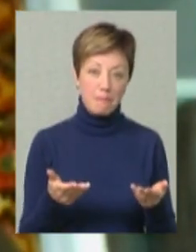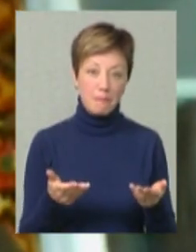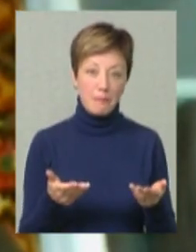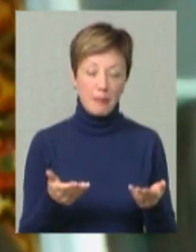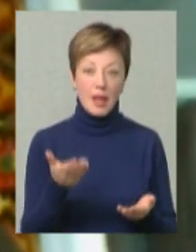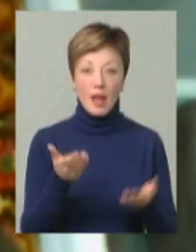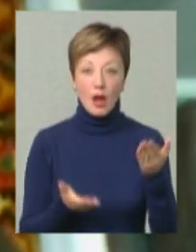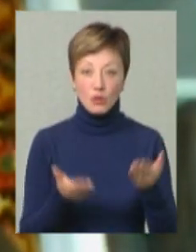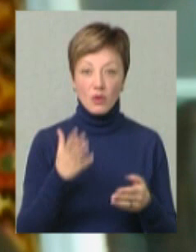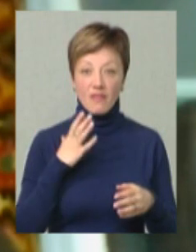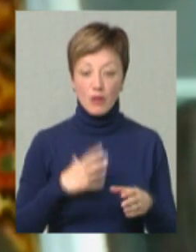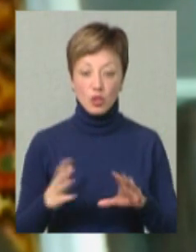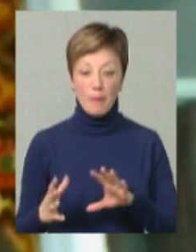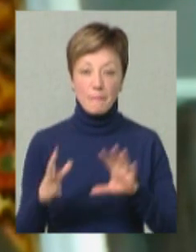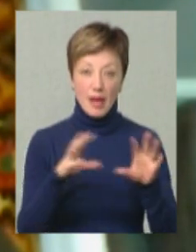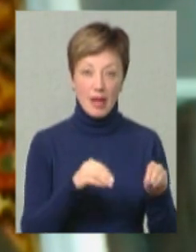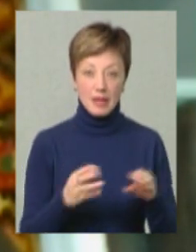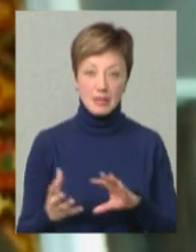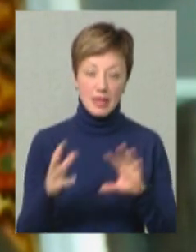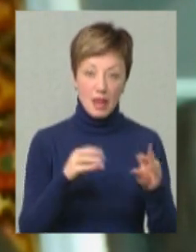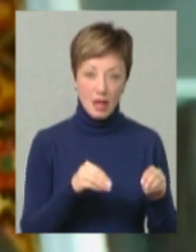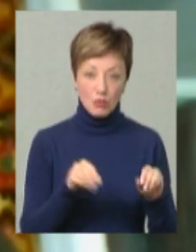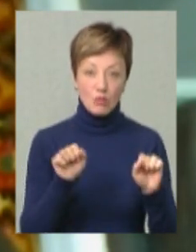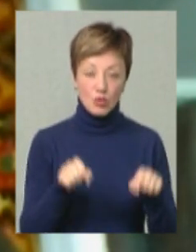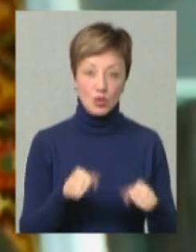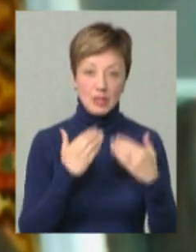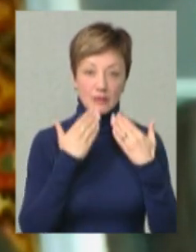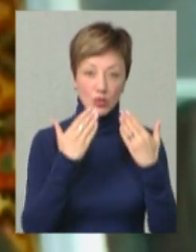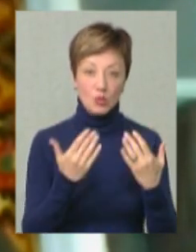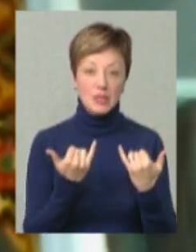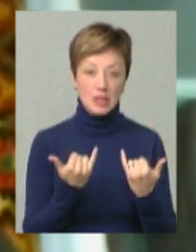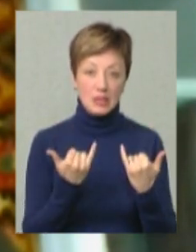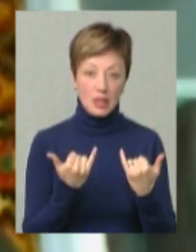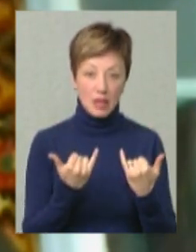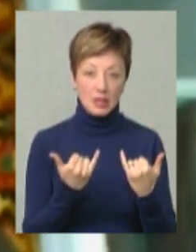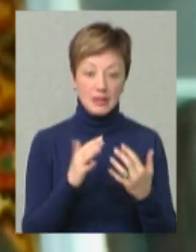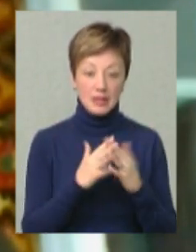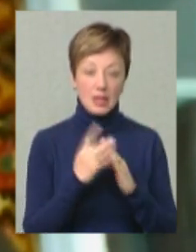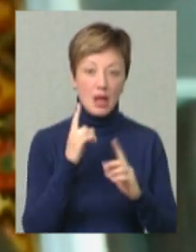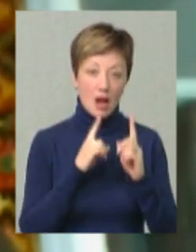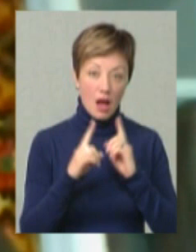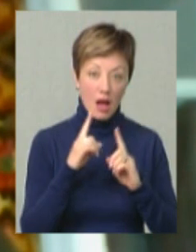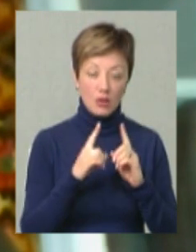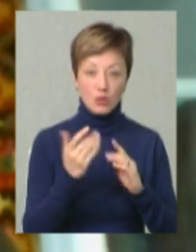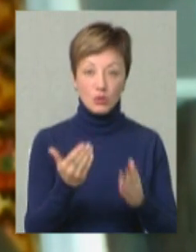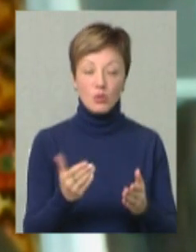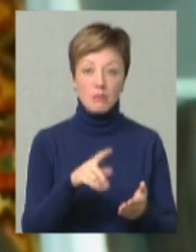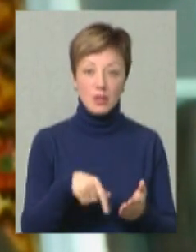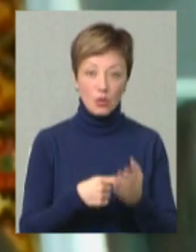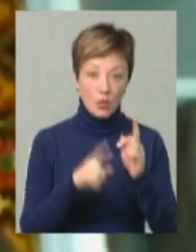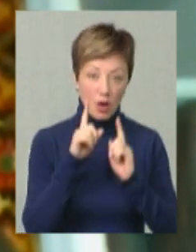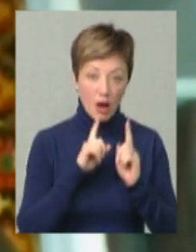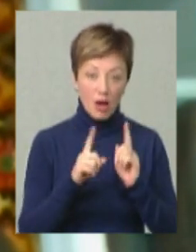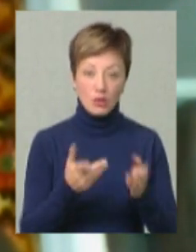ну, якщо це вимушені переселенці, які вони можуть звернутися зараз в сільраду, чи в селищну раду, чи в міську